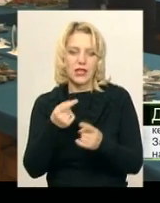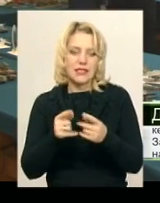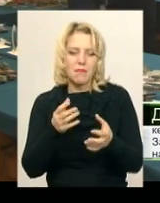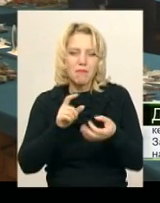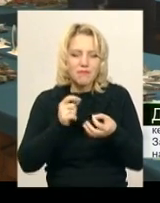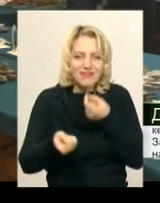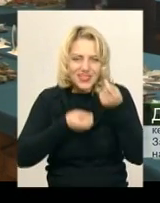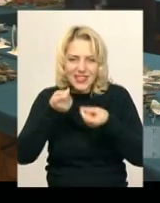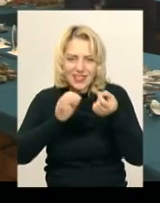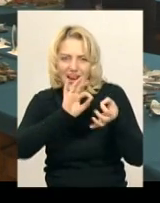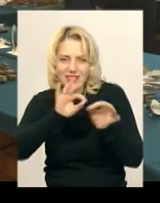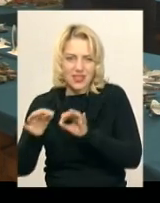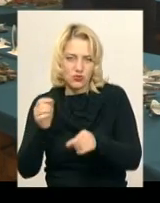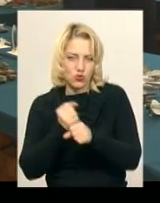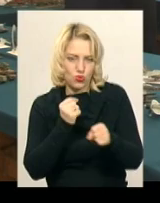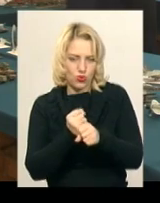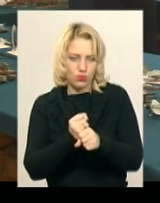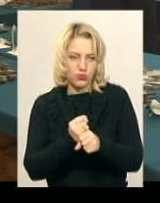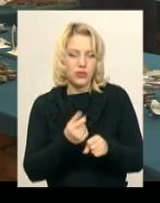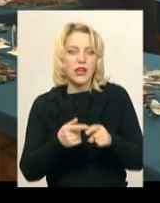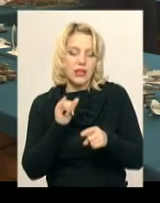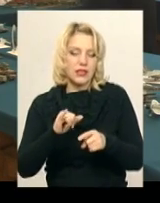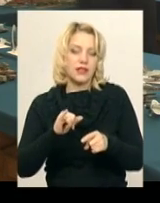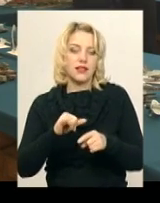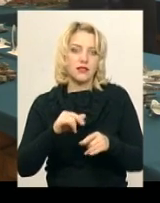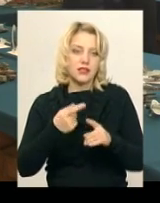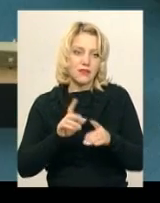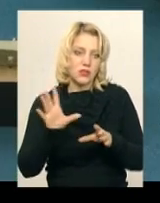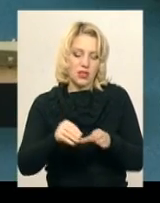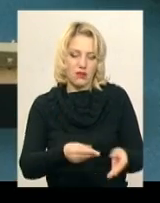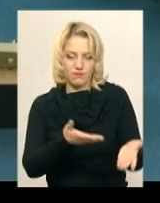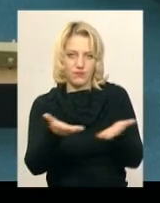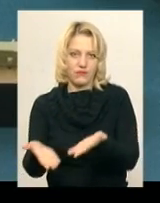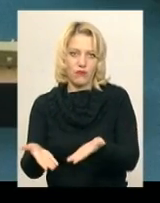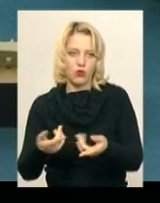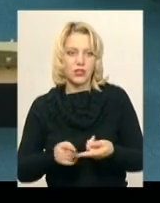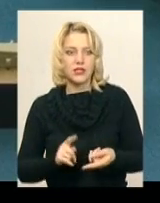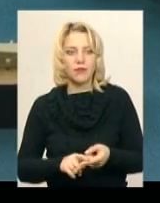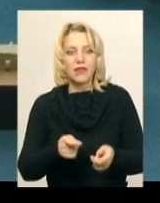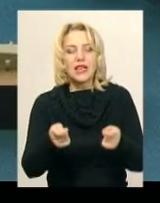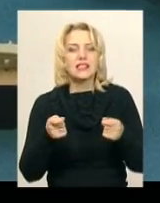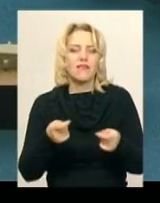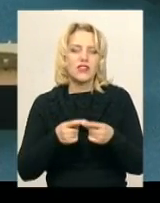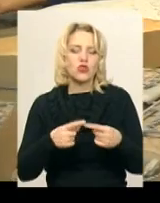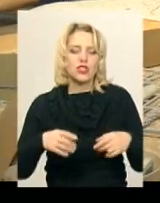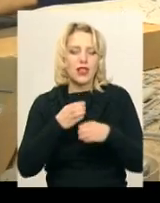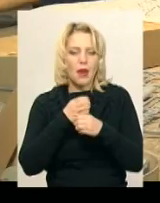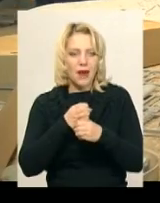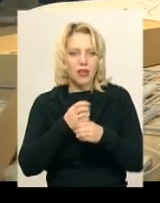більшу деталізацію самого прототипа показували, а потім це все виводиться. Завідувач лабораторії Українського державного